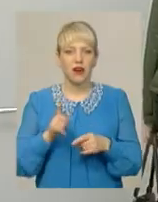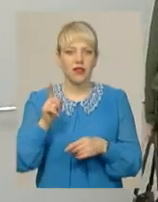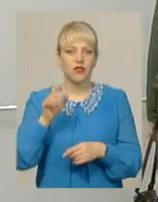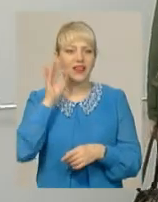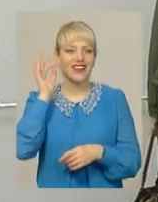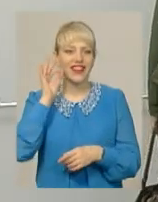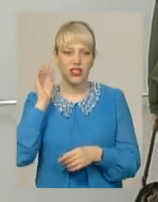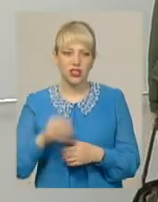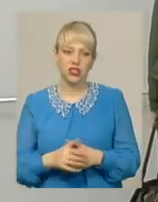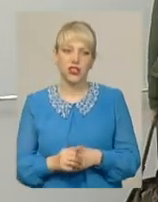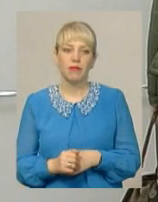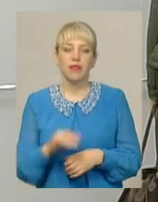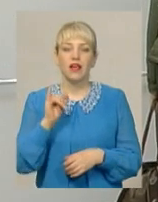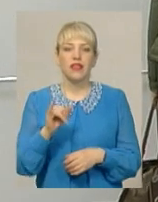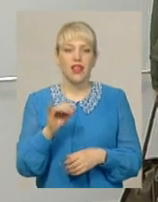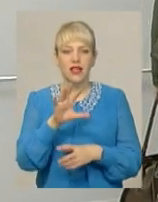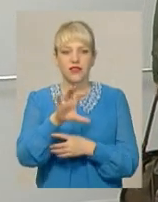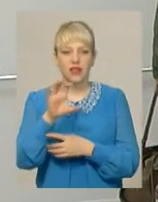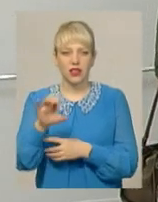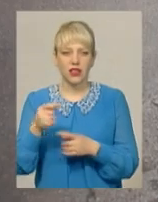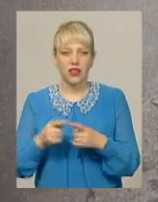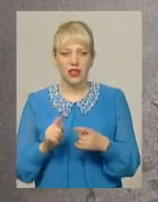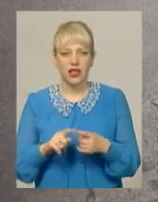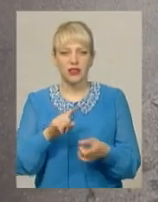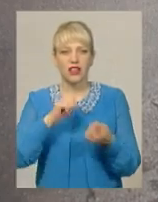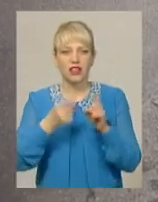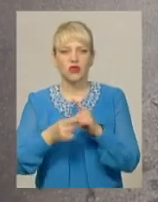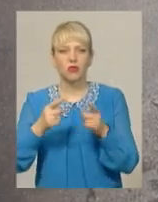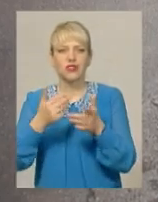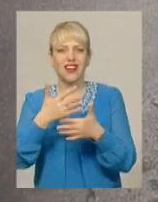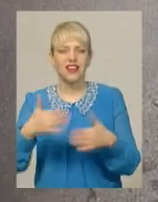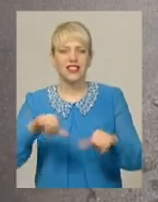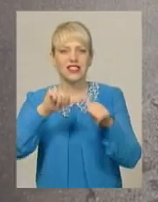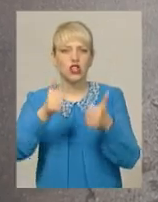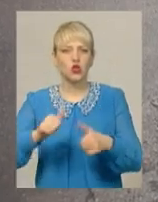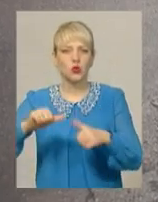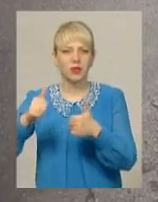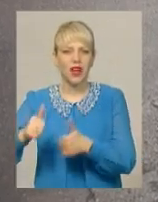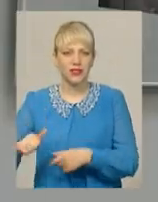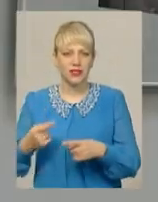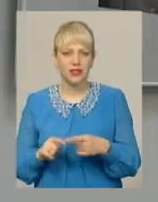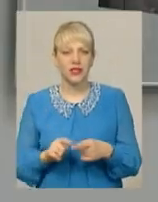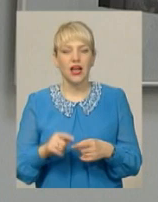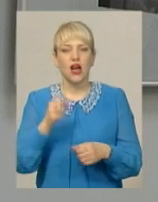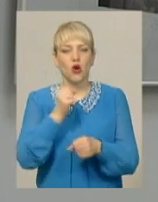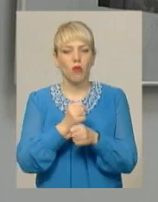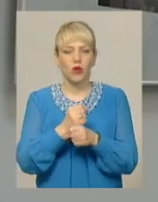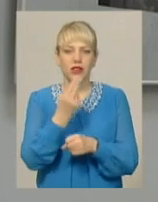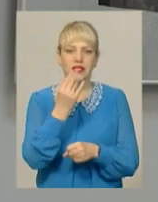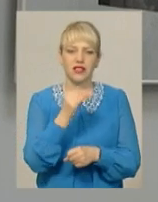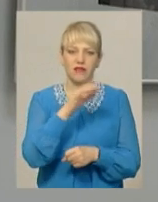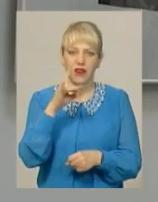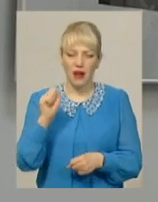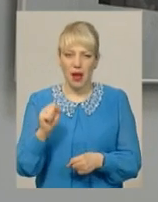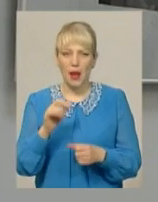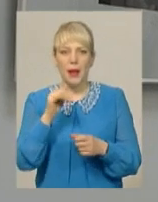На світлинах персонажі трансформуються у різні стани, форми і субстанції. При роботі, зізнається автор, поєднав цифровий фотоапарат, плівковий